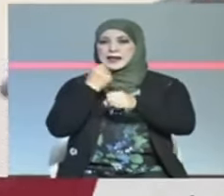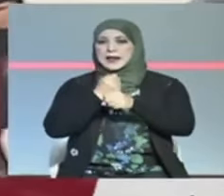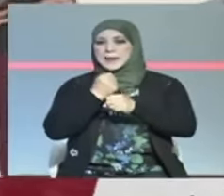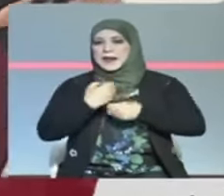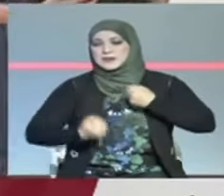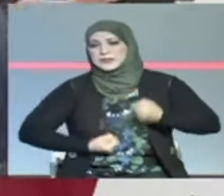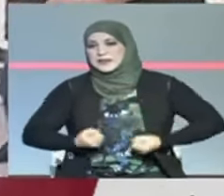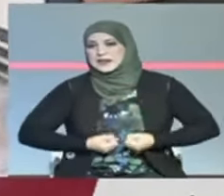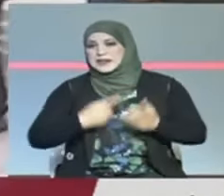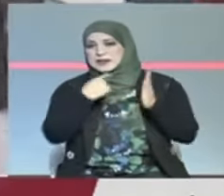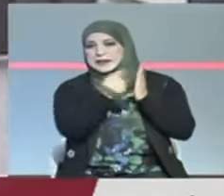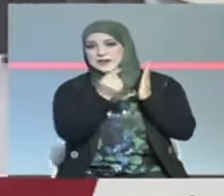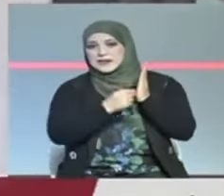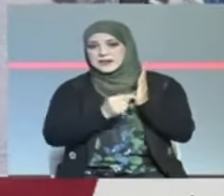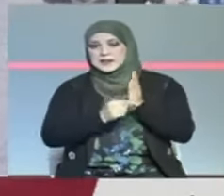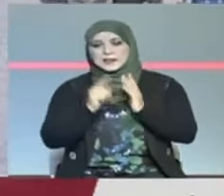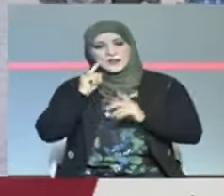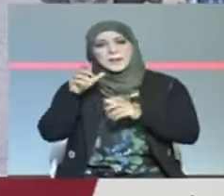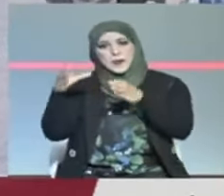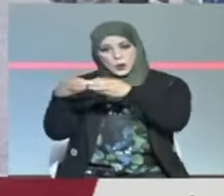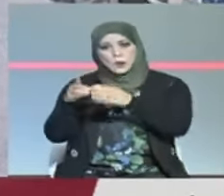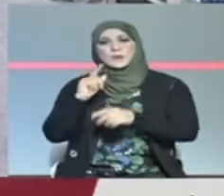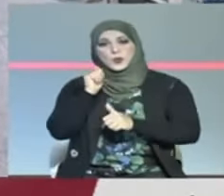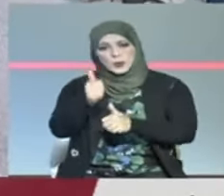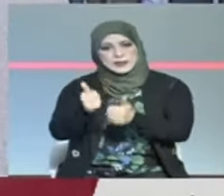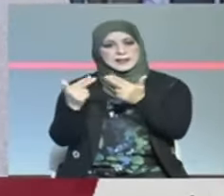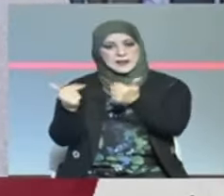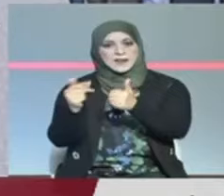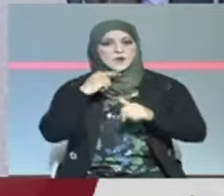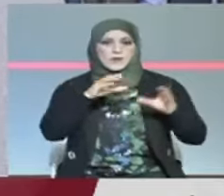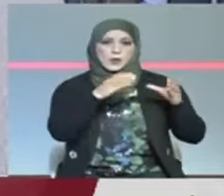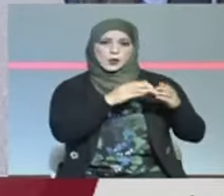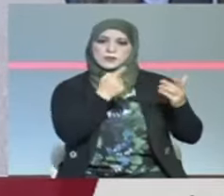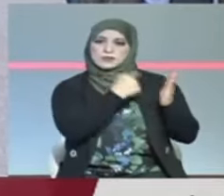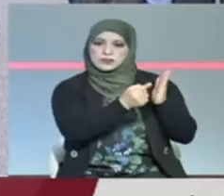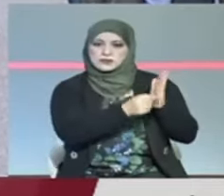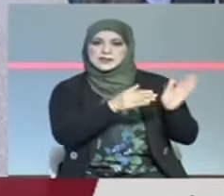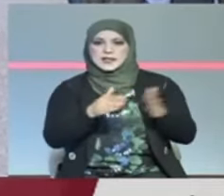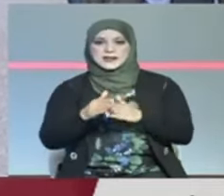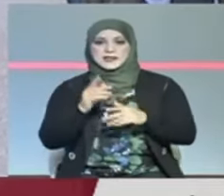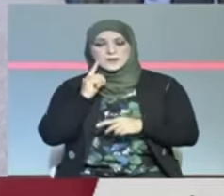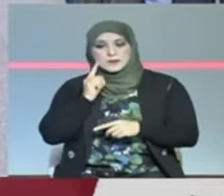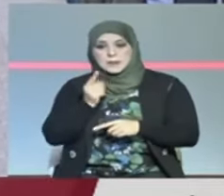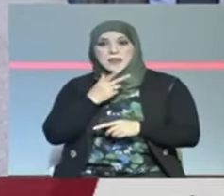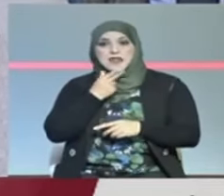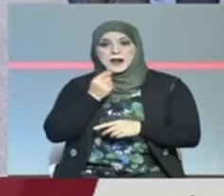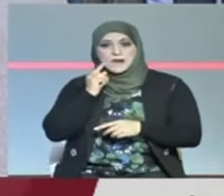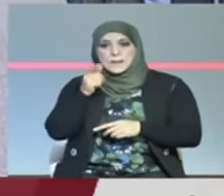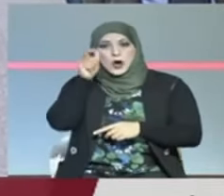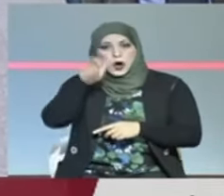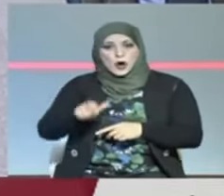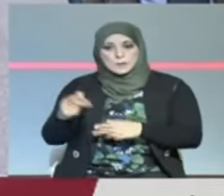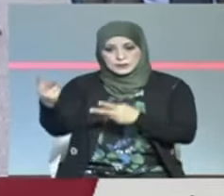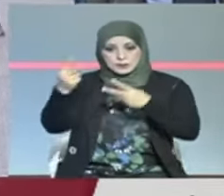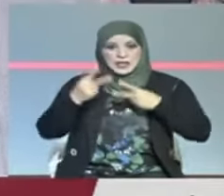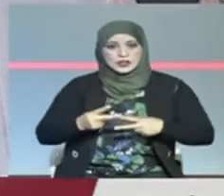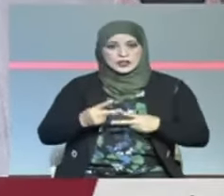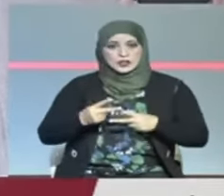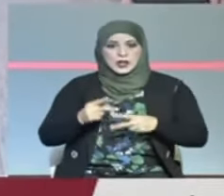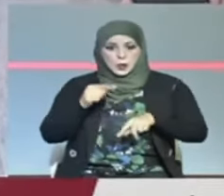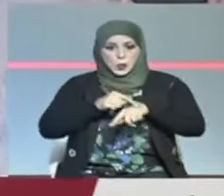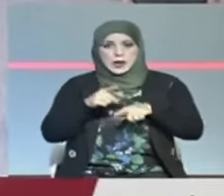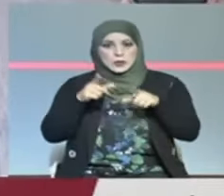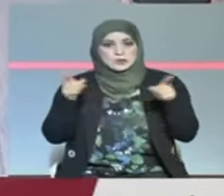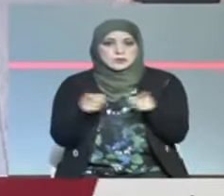الخيار موقفنا رحب به البعض وتذمر منه آخرون مثل فما شكون جاي ورجع مقدش قذيته خطر مع الفلوح ومش بشيخ